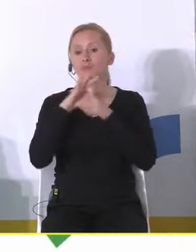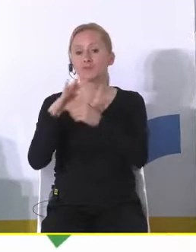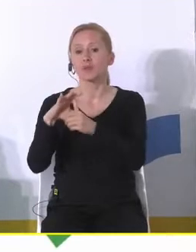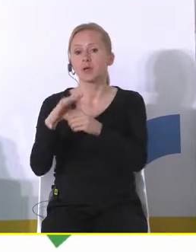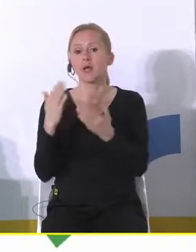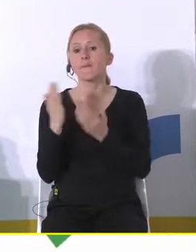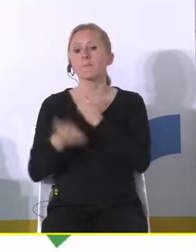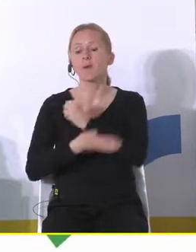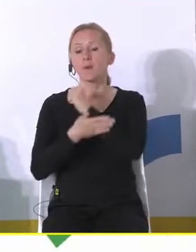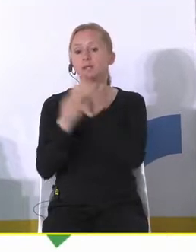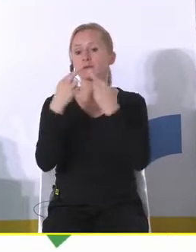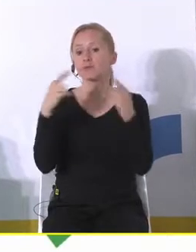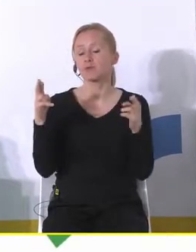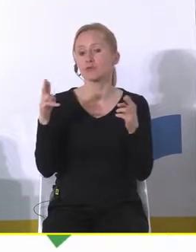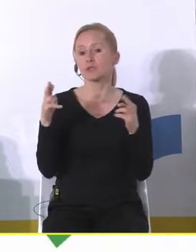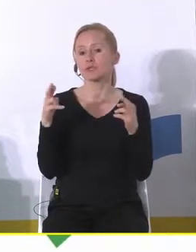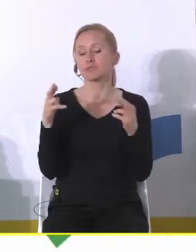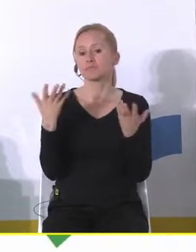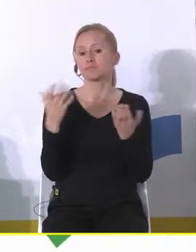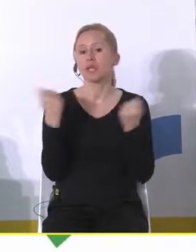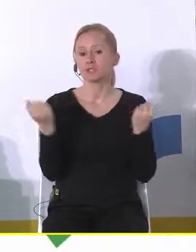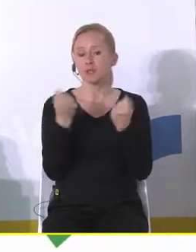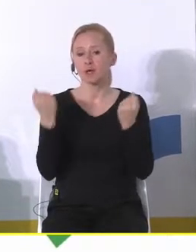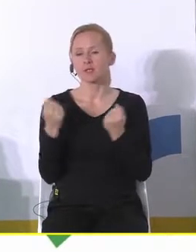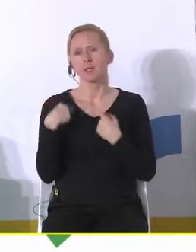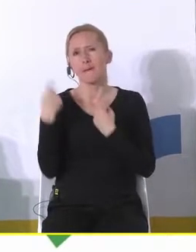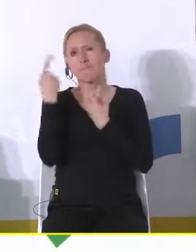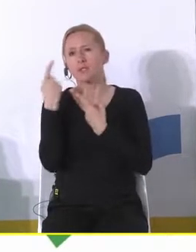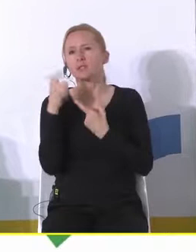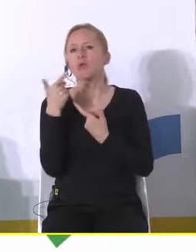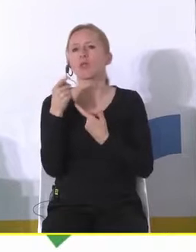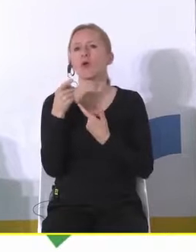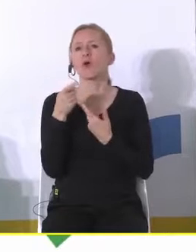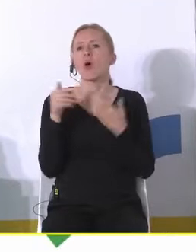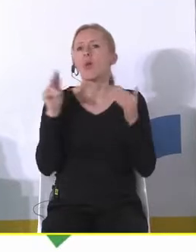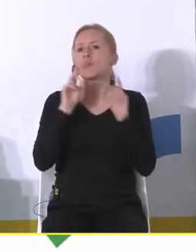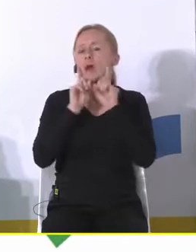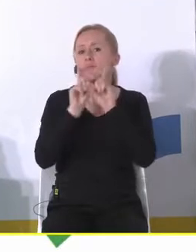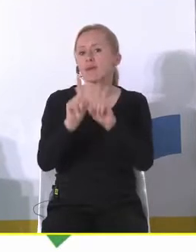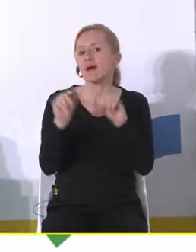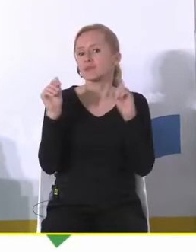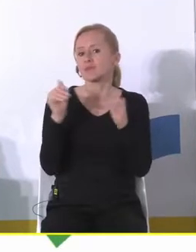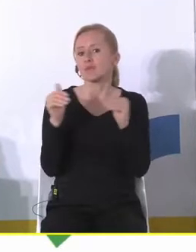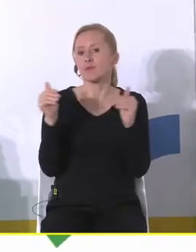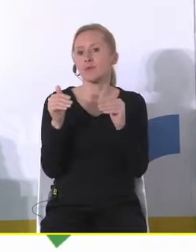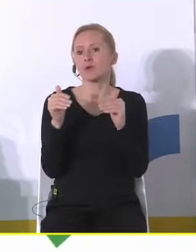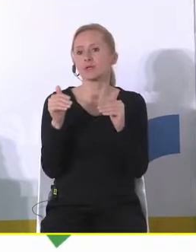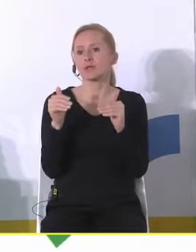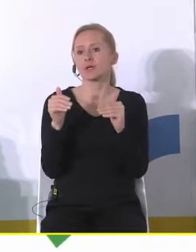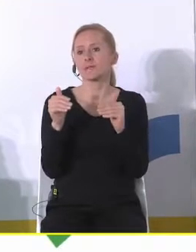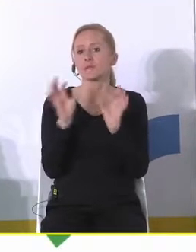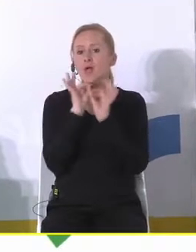wspomaganiu tych wdrożeń myślę, że jest to coś co mogłoby naprawdę bardzo